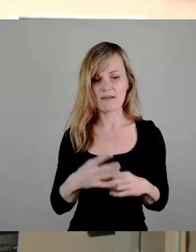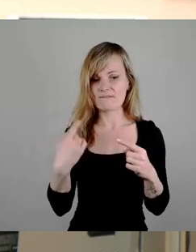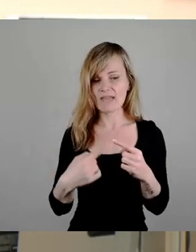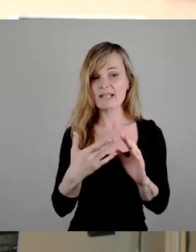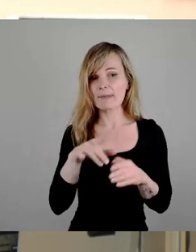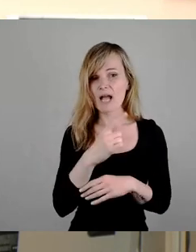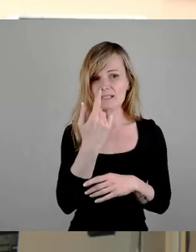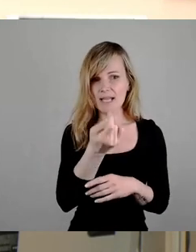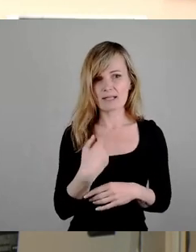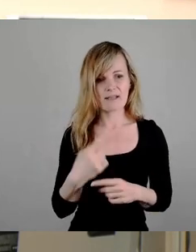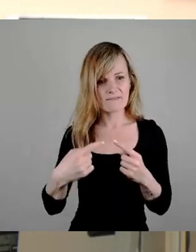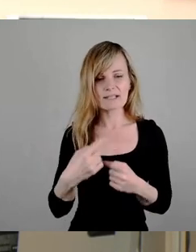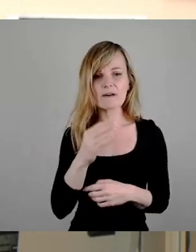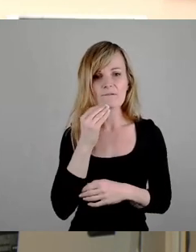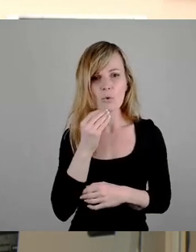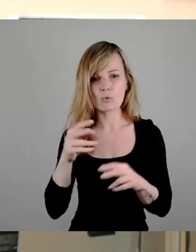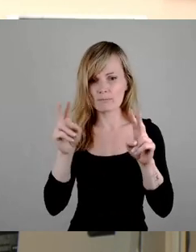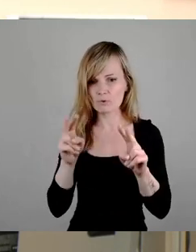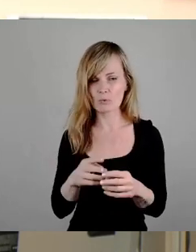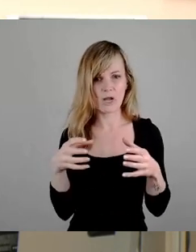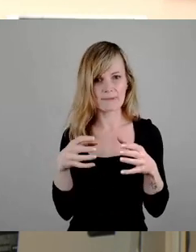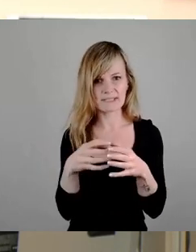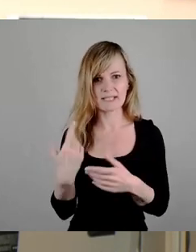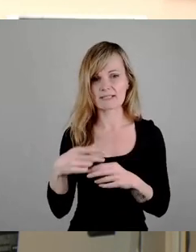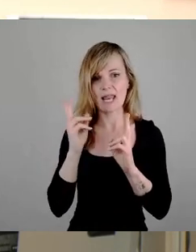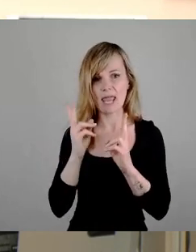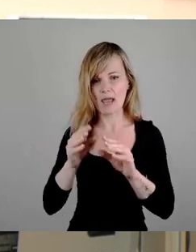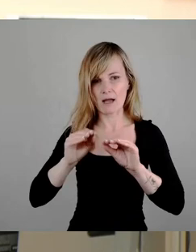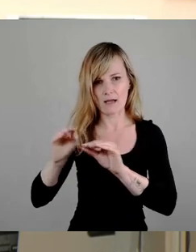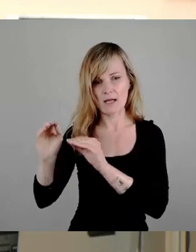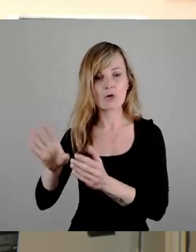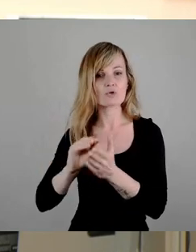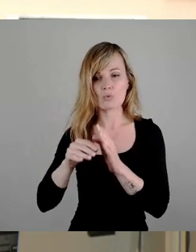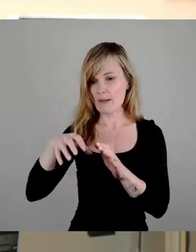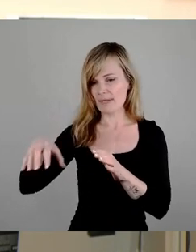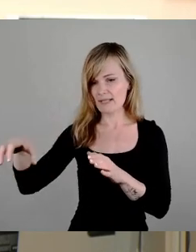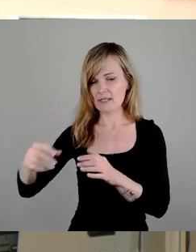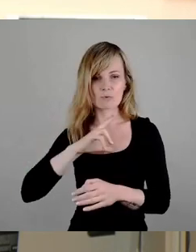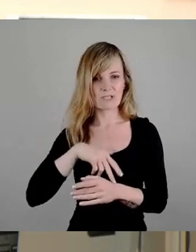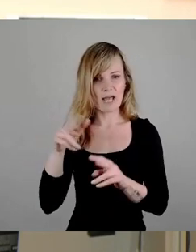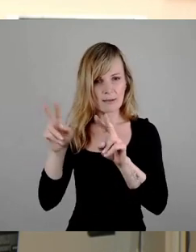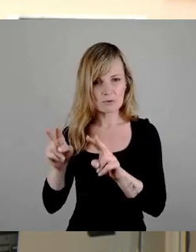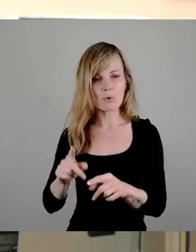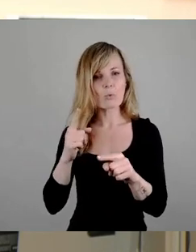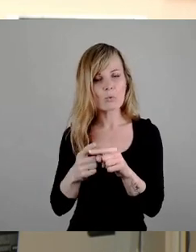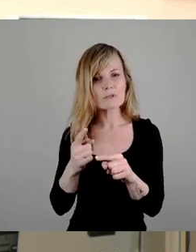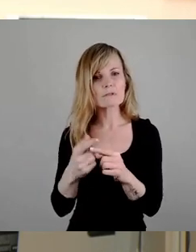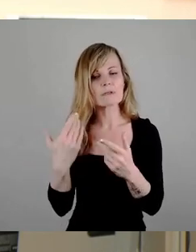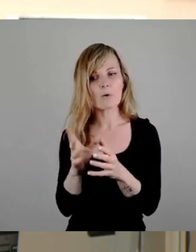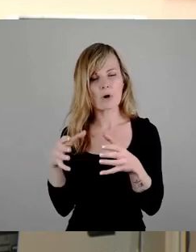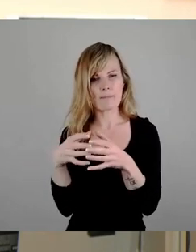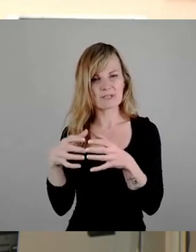Wohnraum, Betreuungskapazitäten, Lehrkräften, Schulplätzen, sozialer Betreuung und behördlichen Kapazitäten.